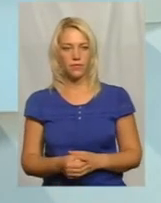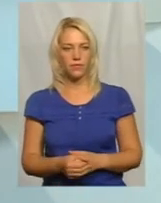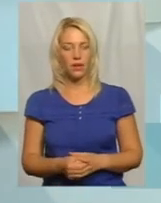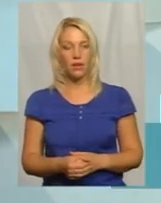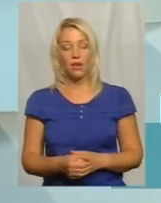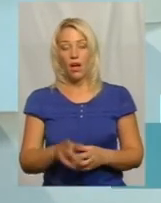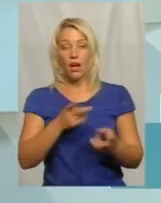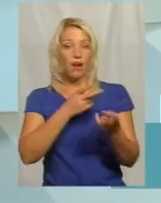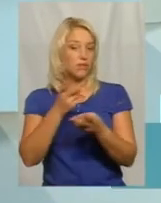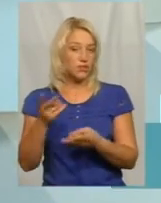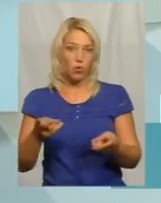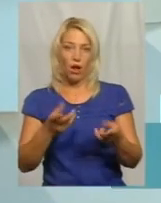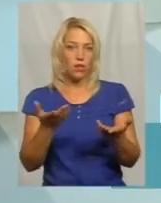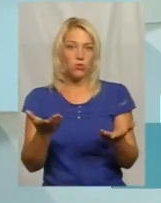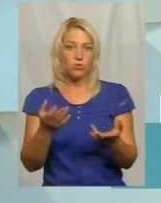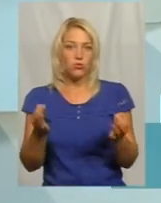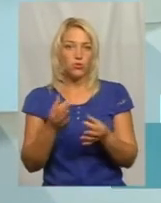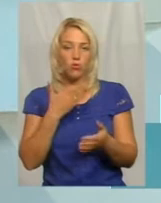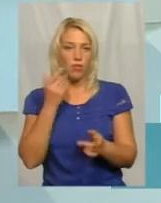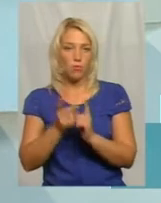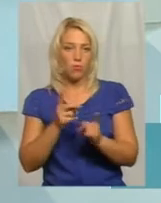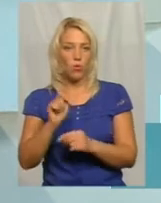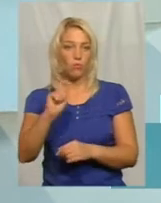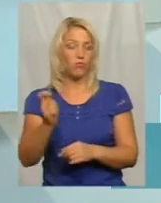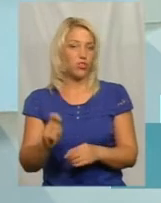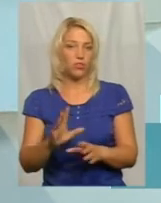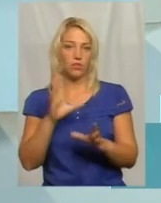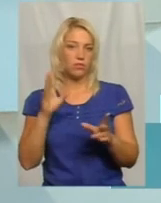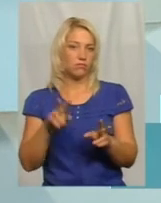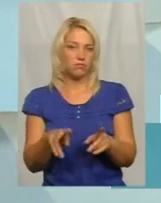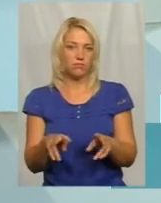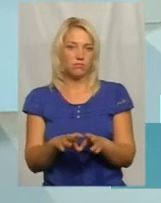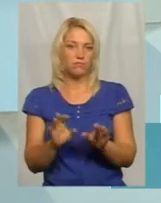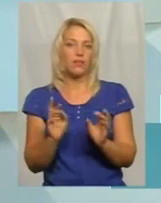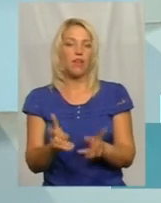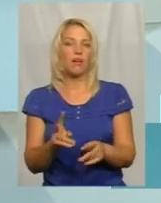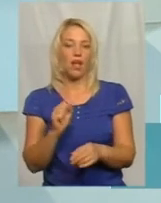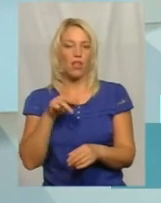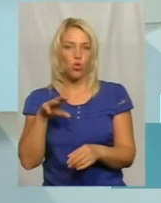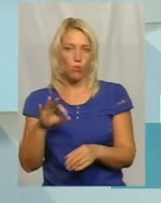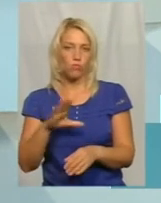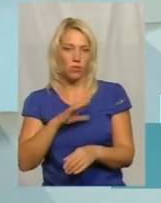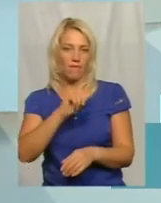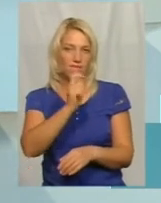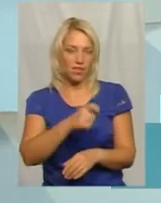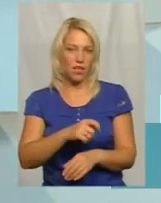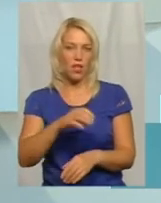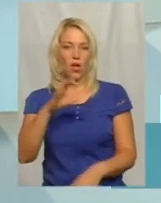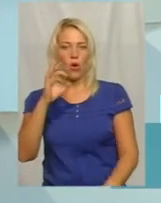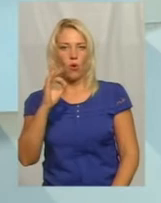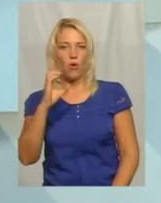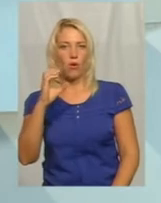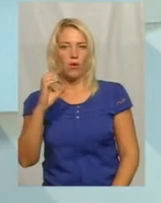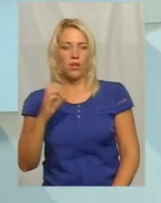Візуально абсолютно нічого не помінялося. По війні абсолютно. Як АТО була війна, так і ООС теж війна.